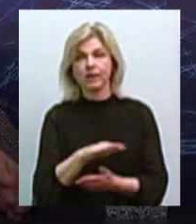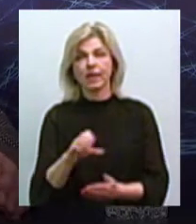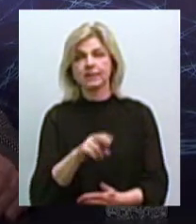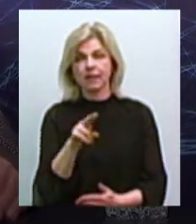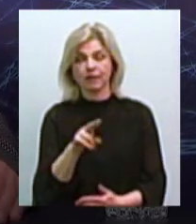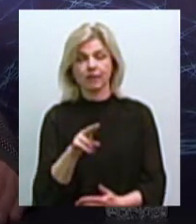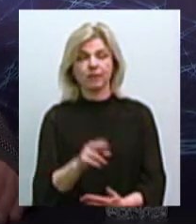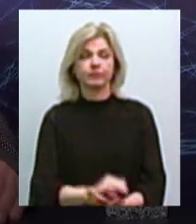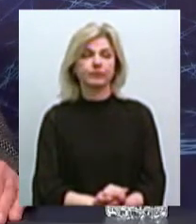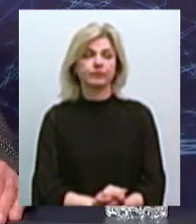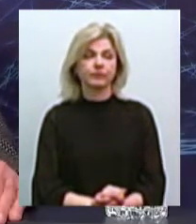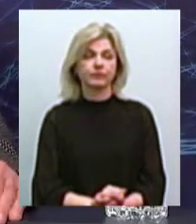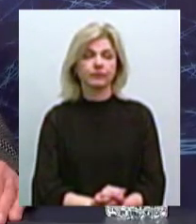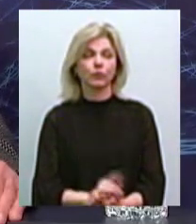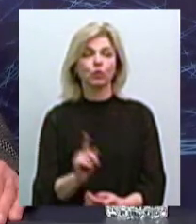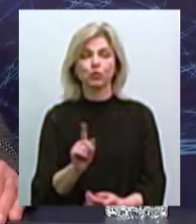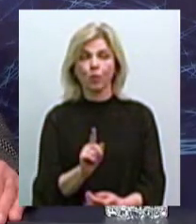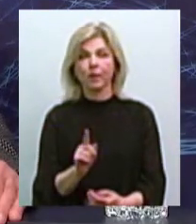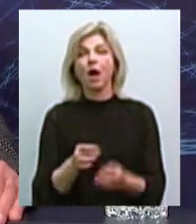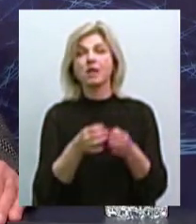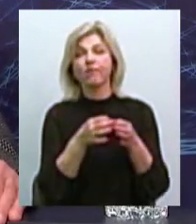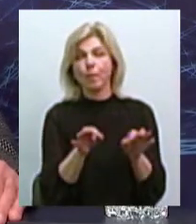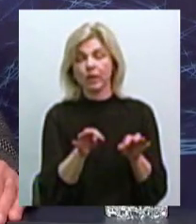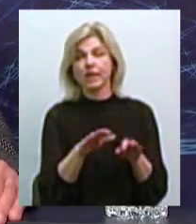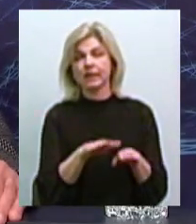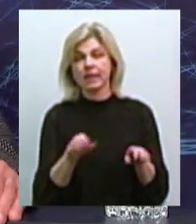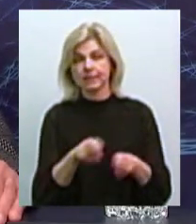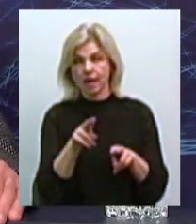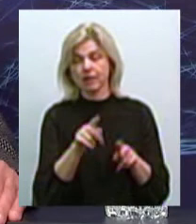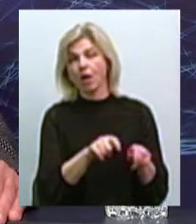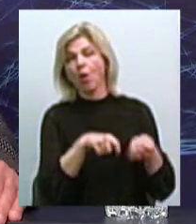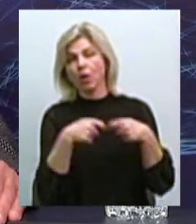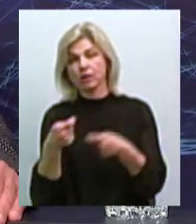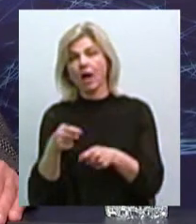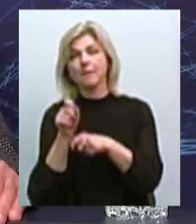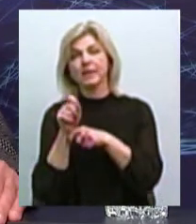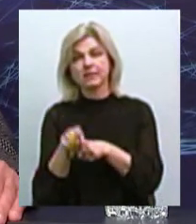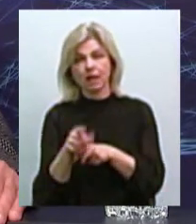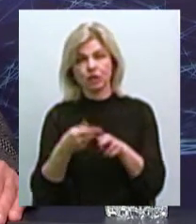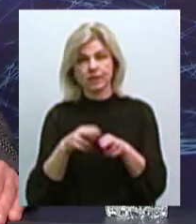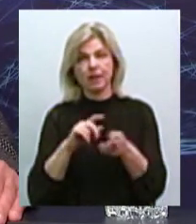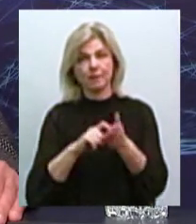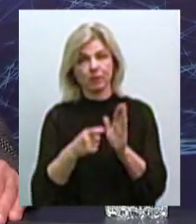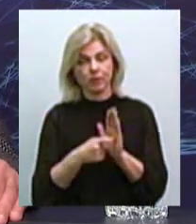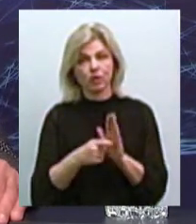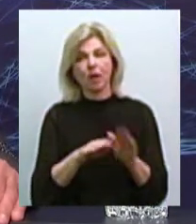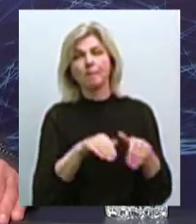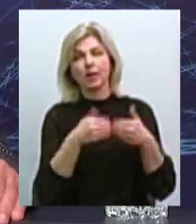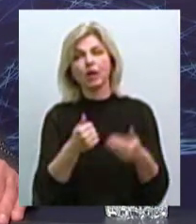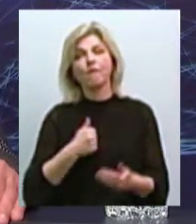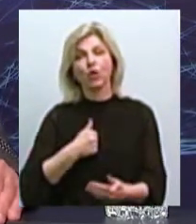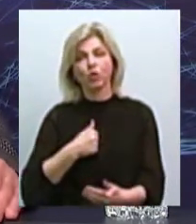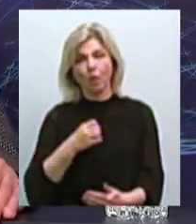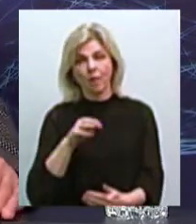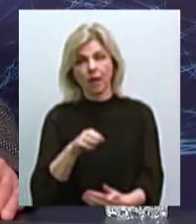дитячий садок. І щоб звільнити дитячий садок і віддати це за призначенням приміщення, пропонувалося військомату Інгульського